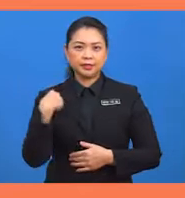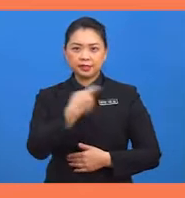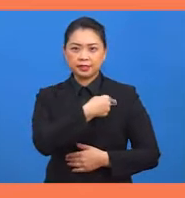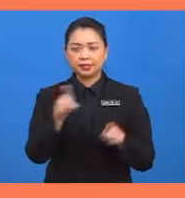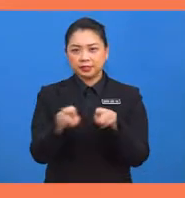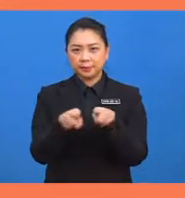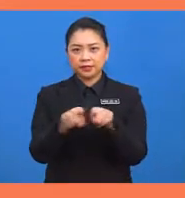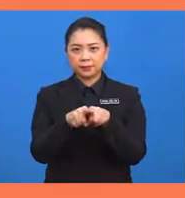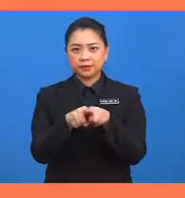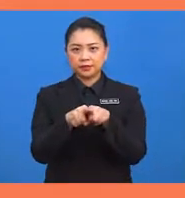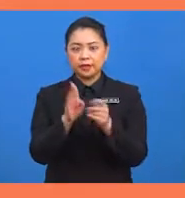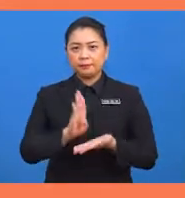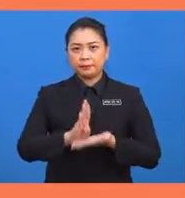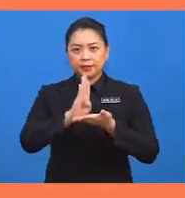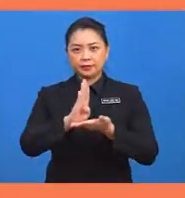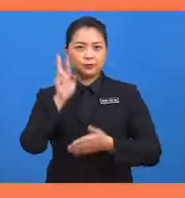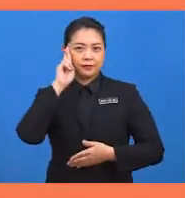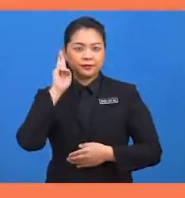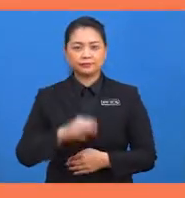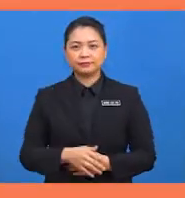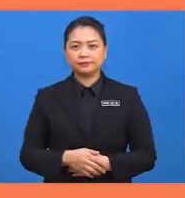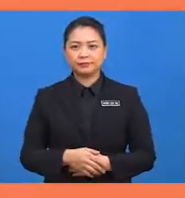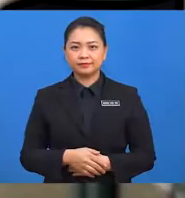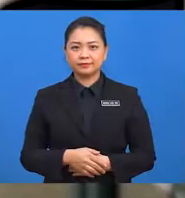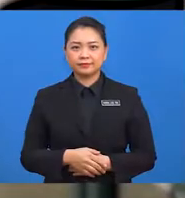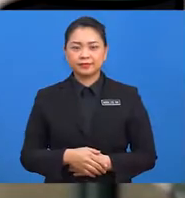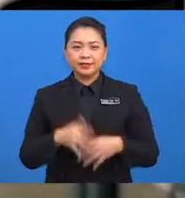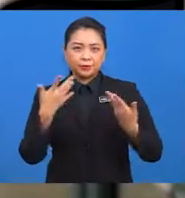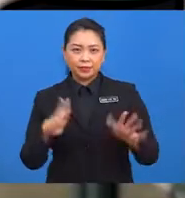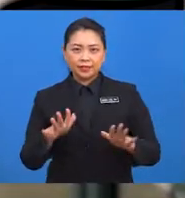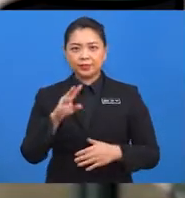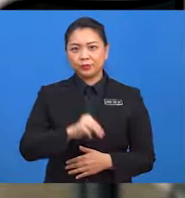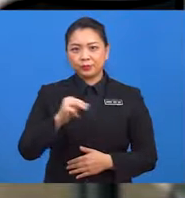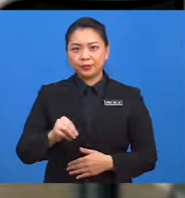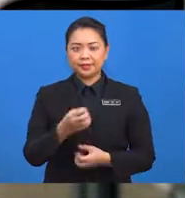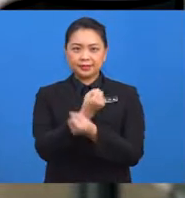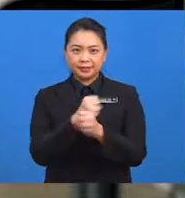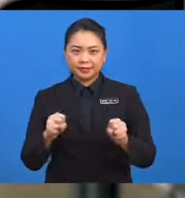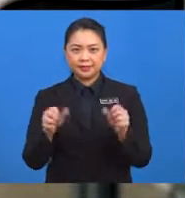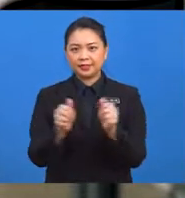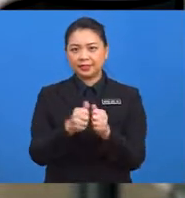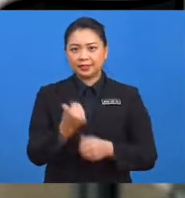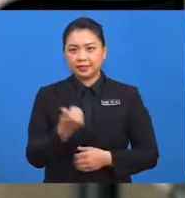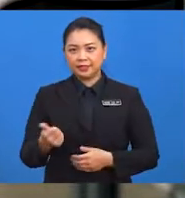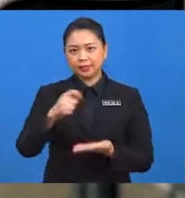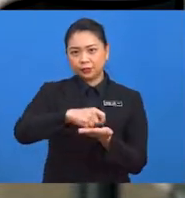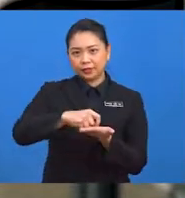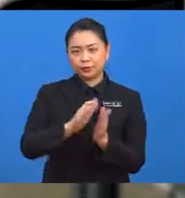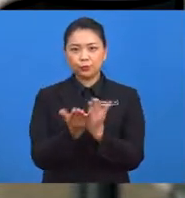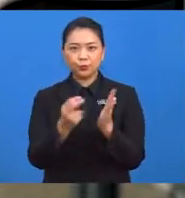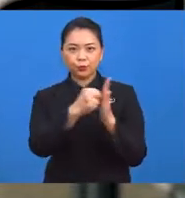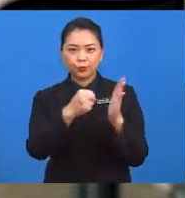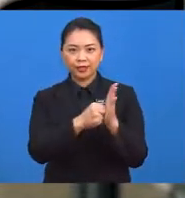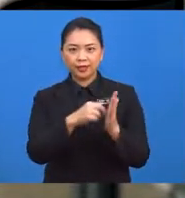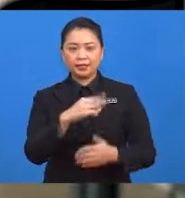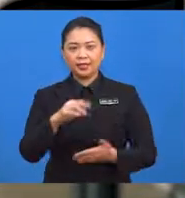sama-sama membantu Rafi. Sudahkah murid-murid bersedia dengan alat tulis, buku nota